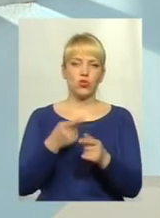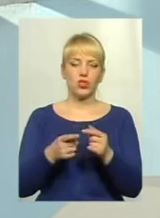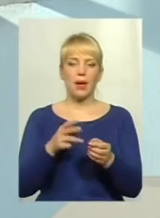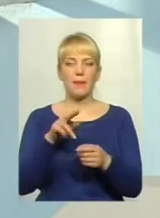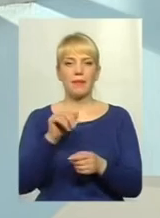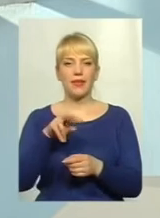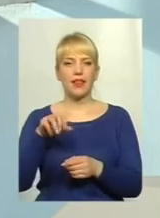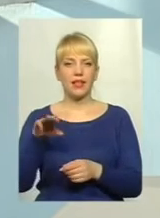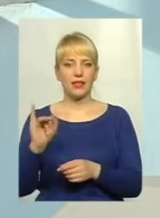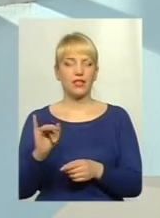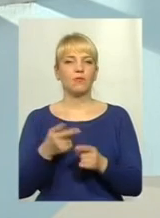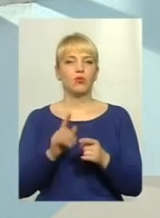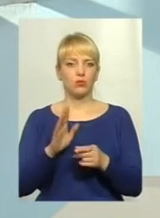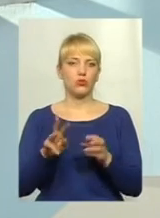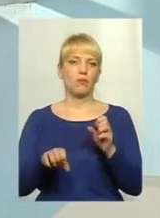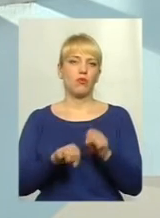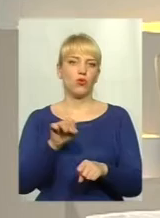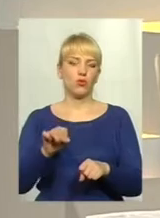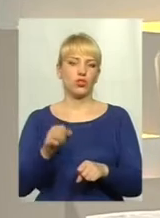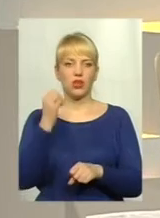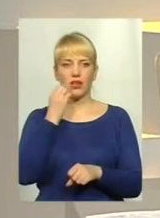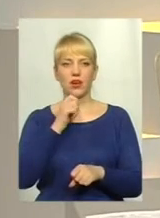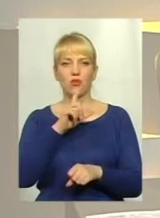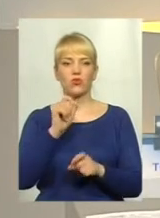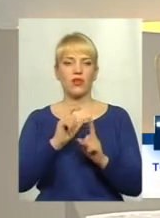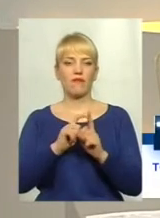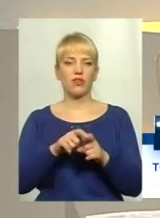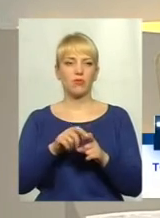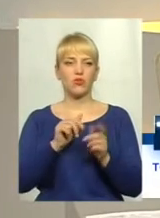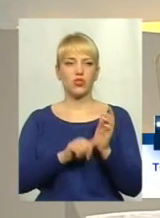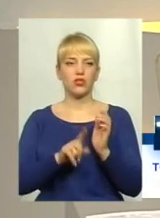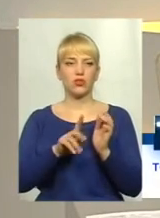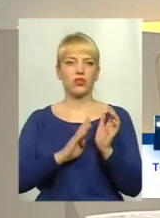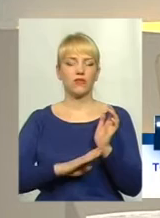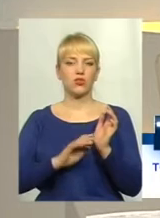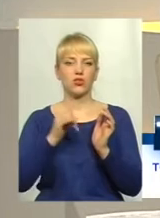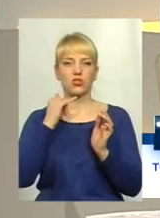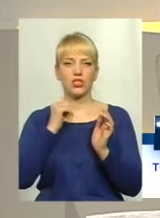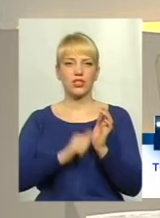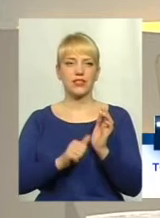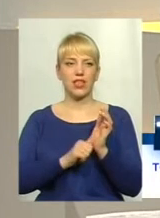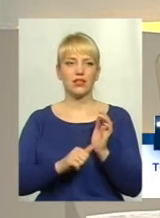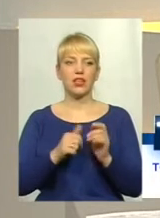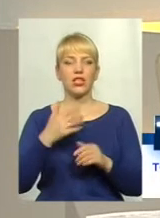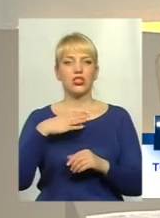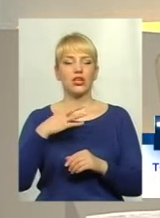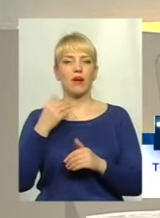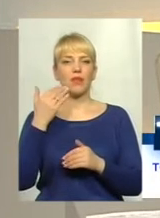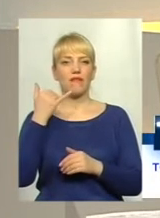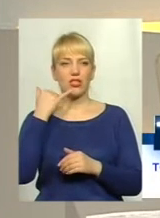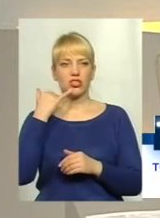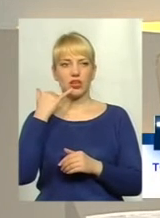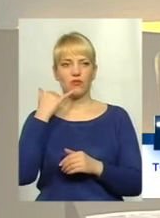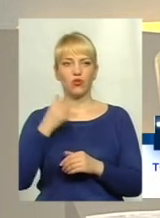буде. Дякую за відповідь. 61-9060 працюємо для вас, шановних глядачів. Чекаємо на ваші